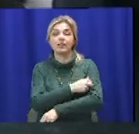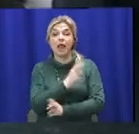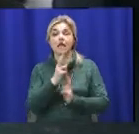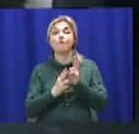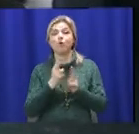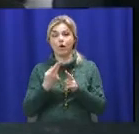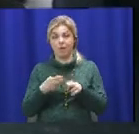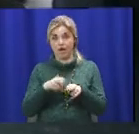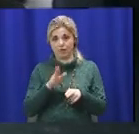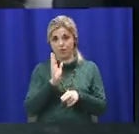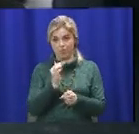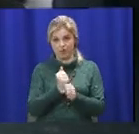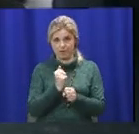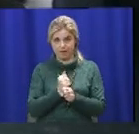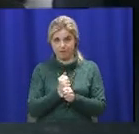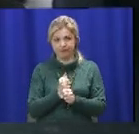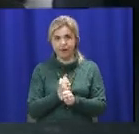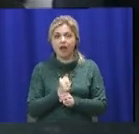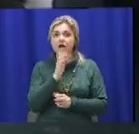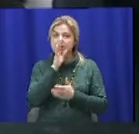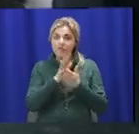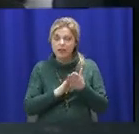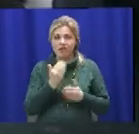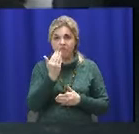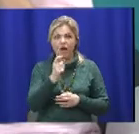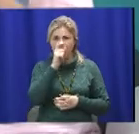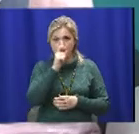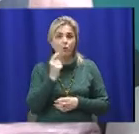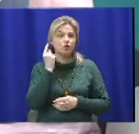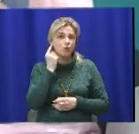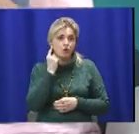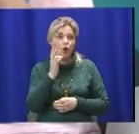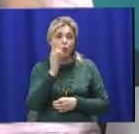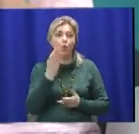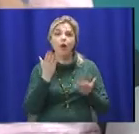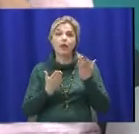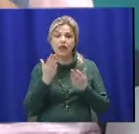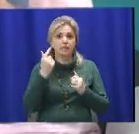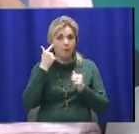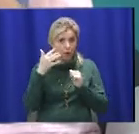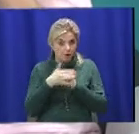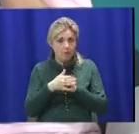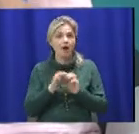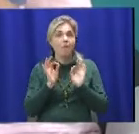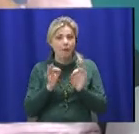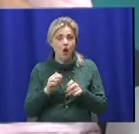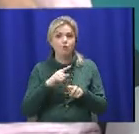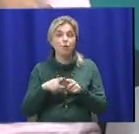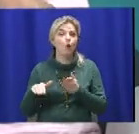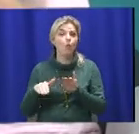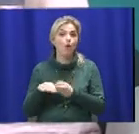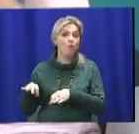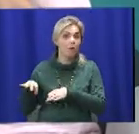Ми вас дуже погано чуємо, але якщо я вірно зрозуміла, швидка допомога, коли приїздить,